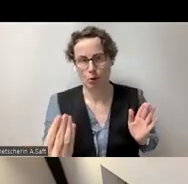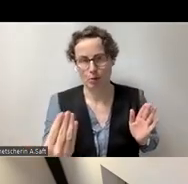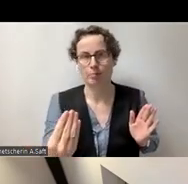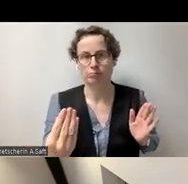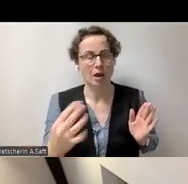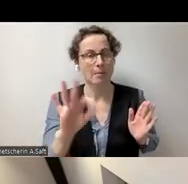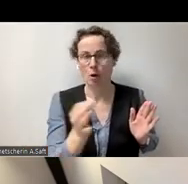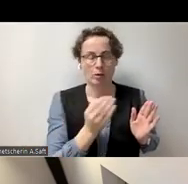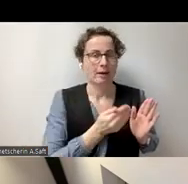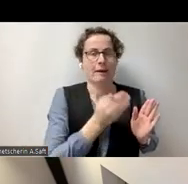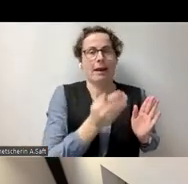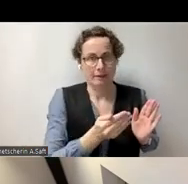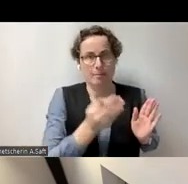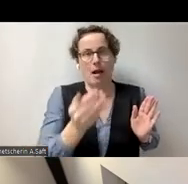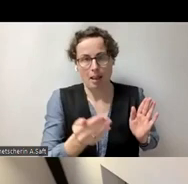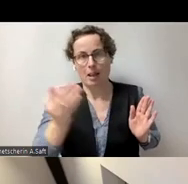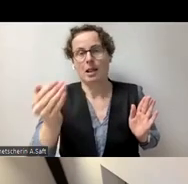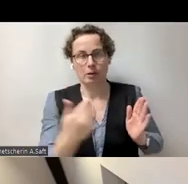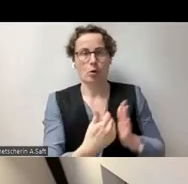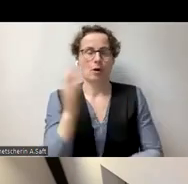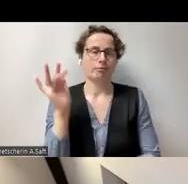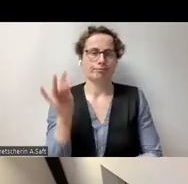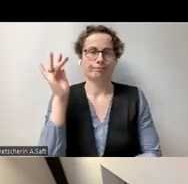brauchen nicht jedes Mal neu zu beantragen.